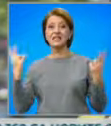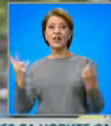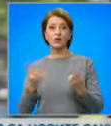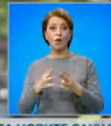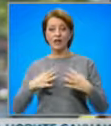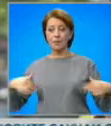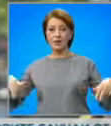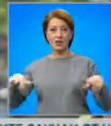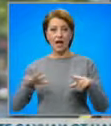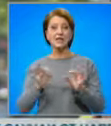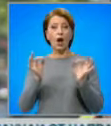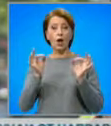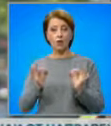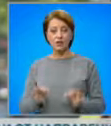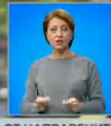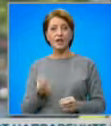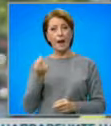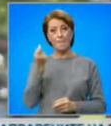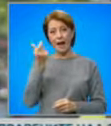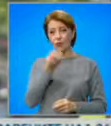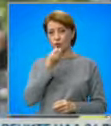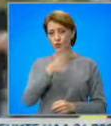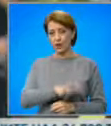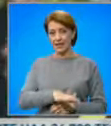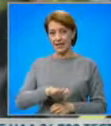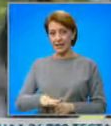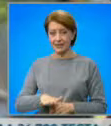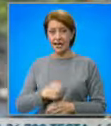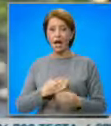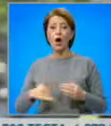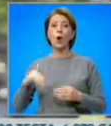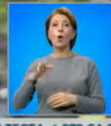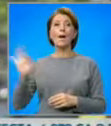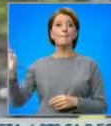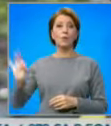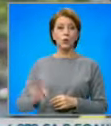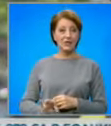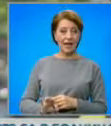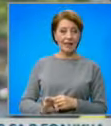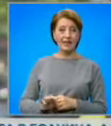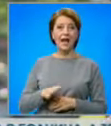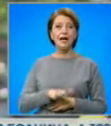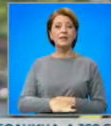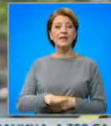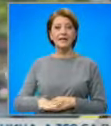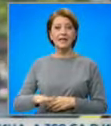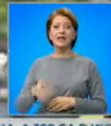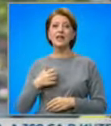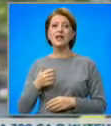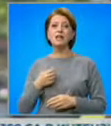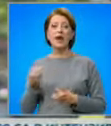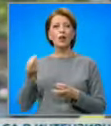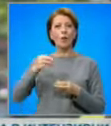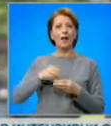констатираните смъртни случая при деца, като в голям процент от тези случаи при децата има или хронични